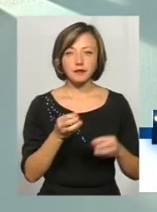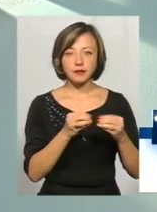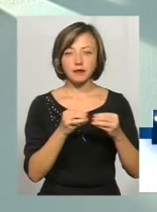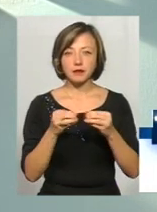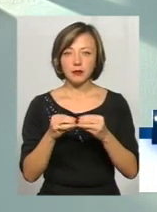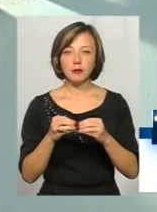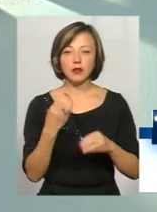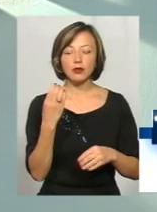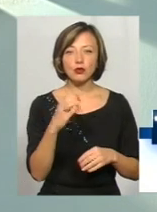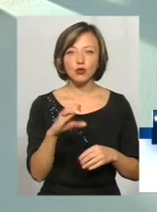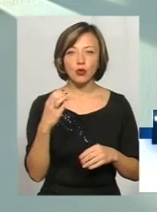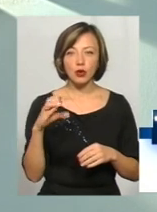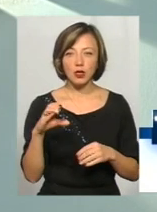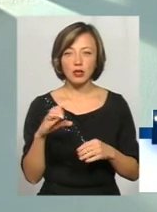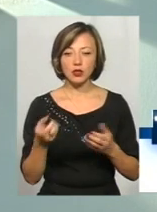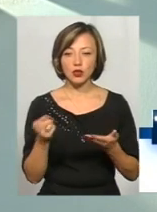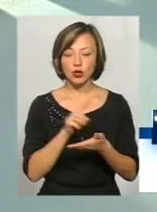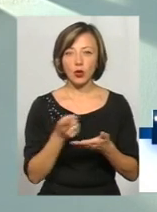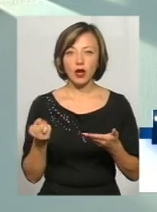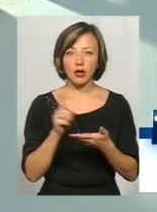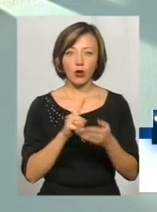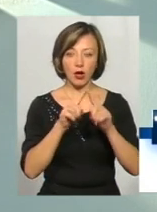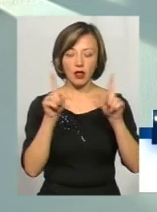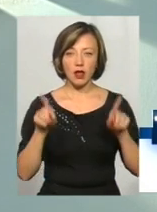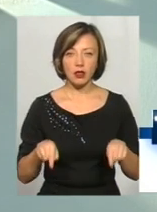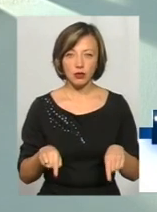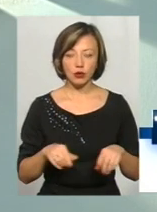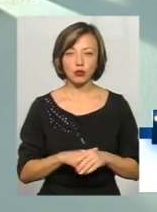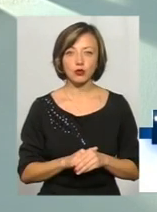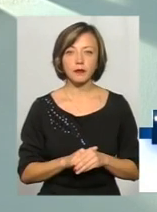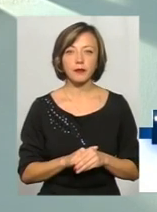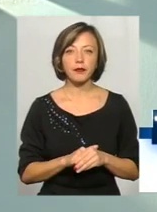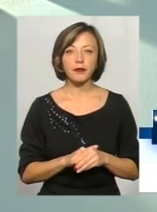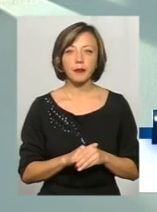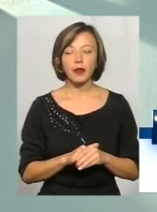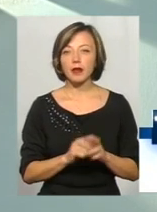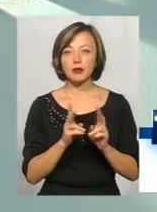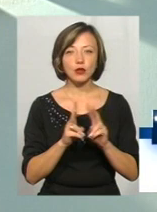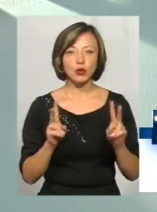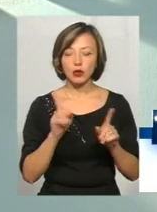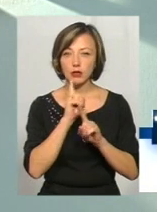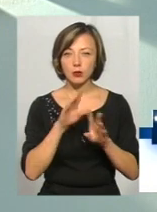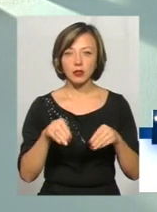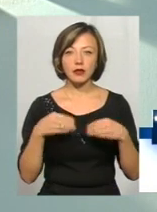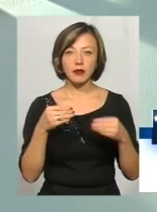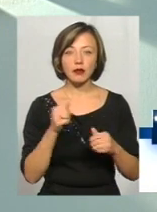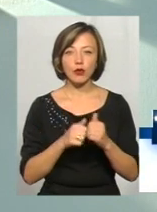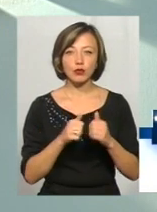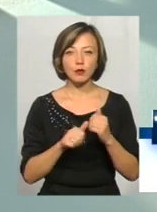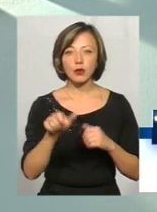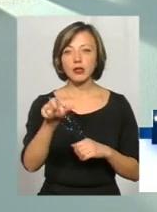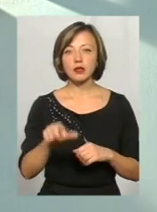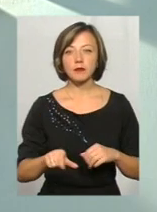можливо до сотні сторінок тексту. Звичайно, ніхто не буде надавати кожному клієнту